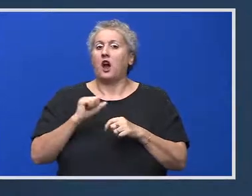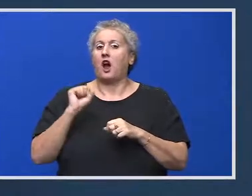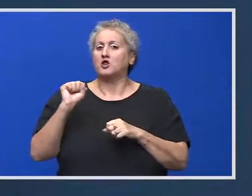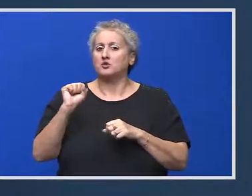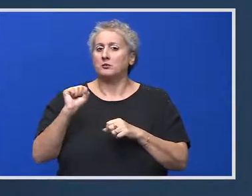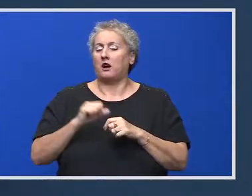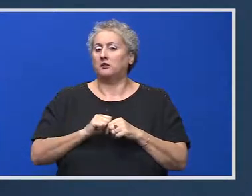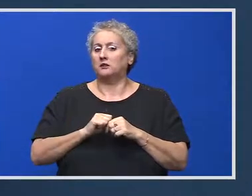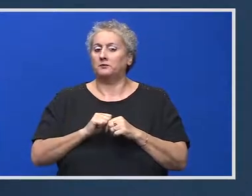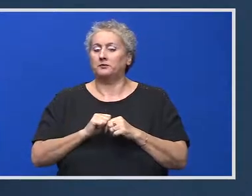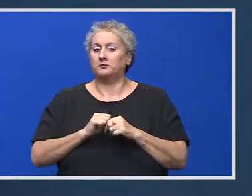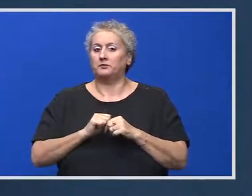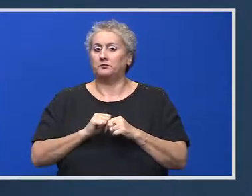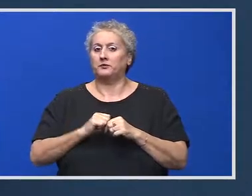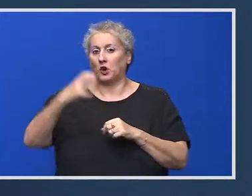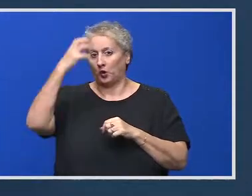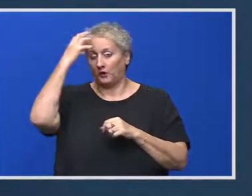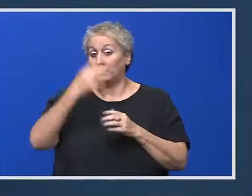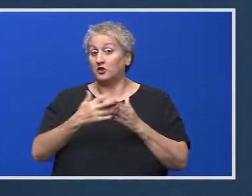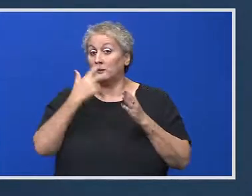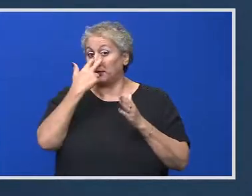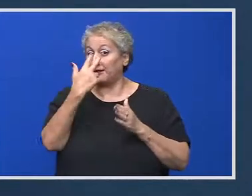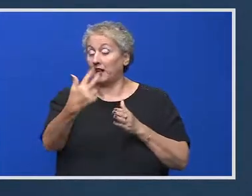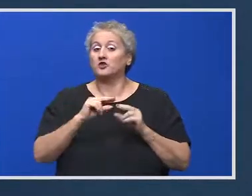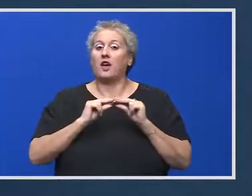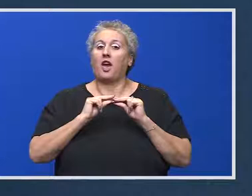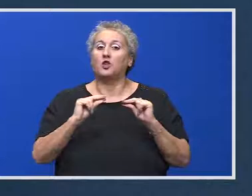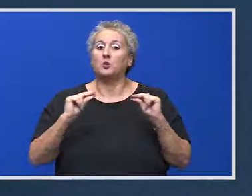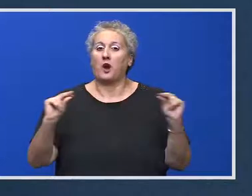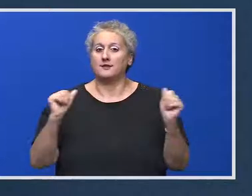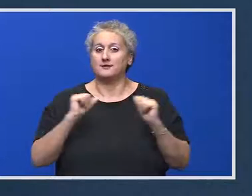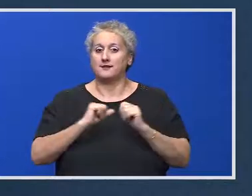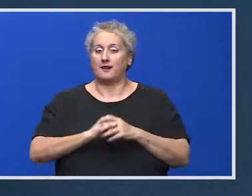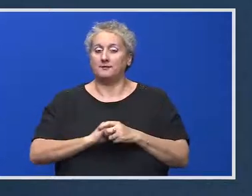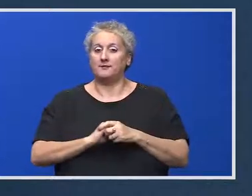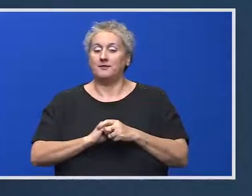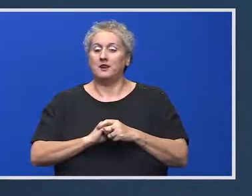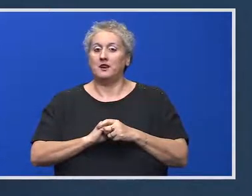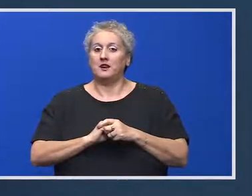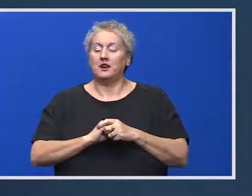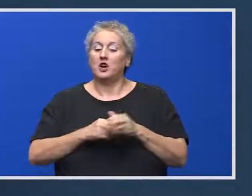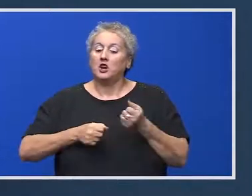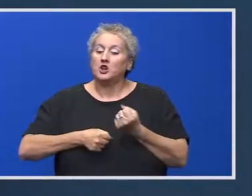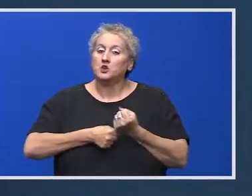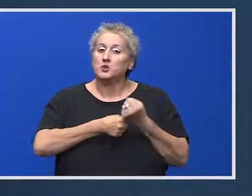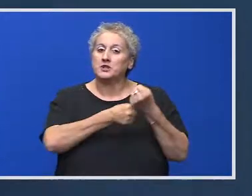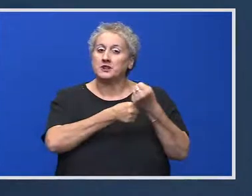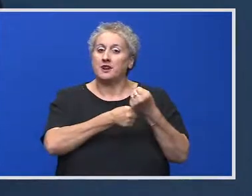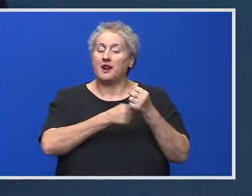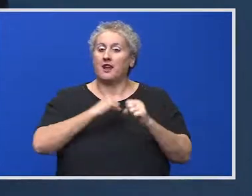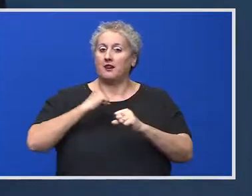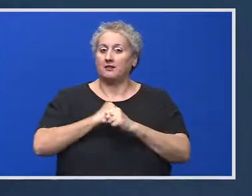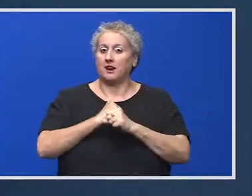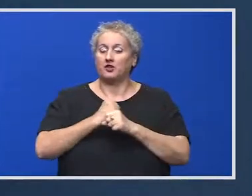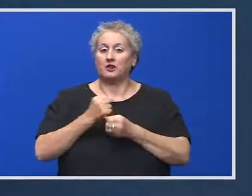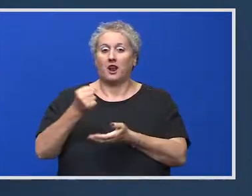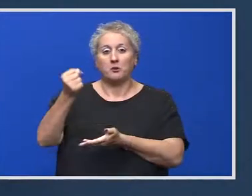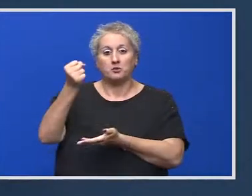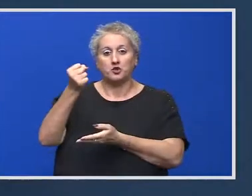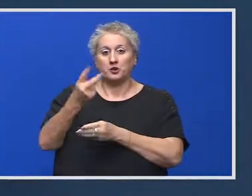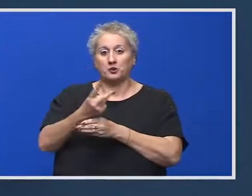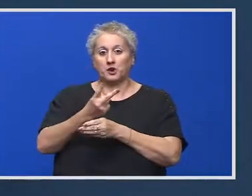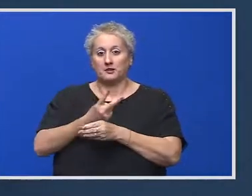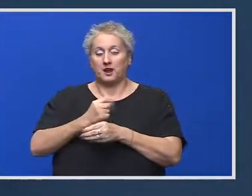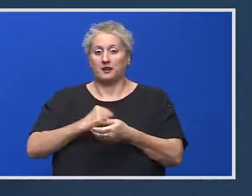această reformă în ceea poveste educația. Susținerea va fi realizată de la bugetul de stat